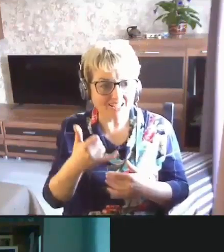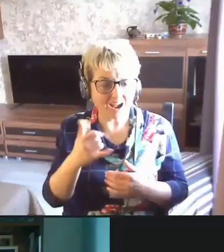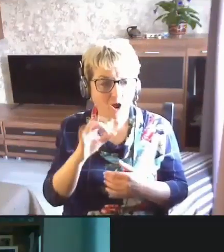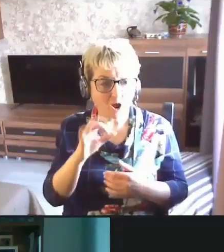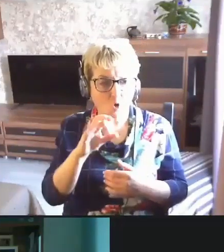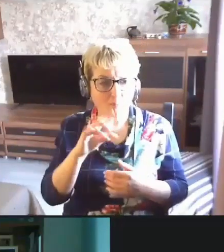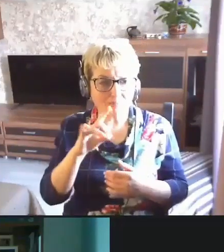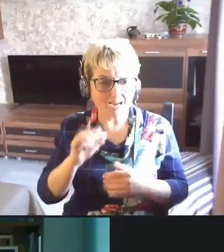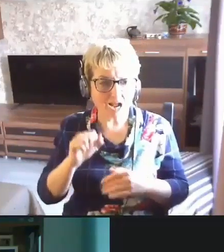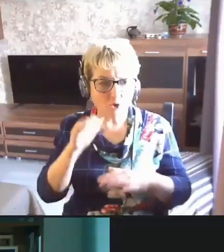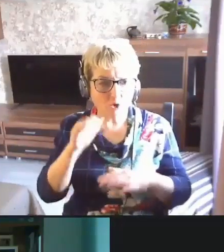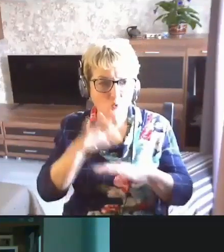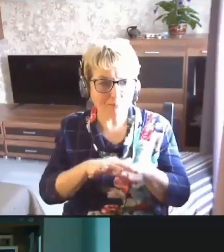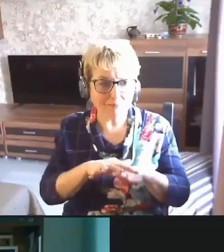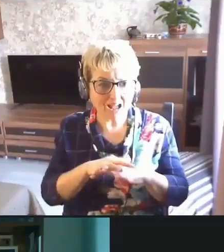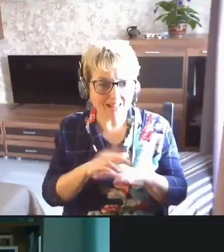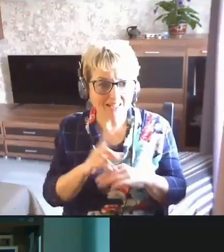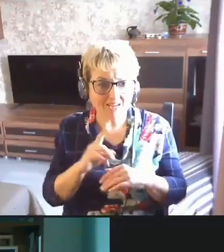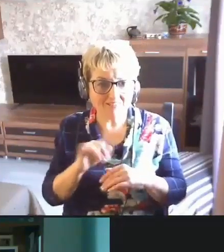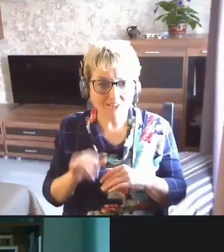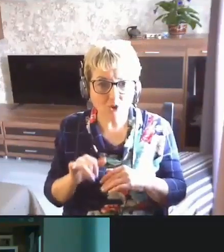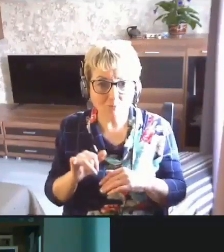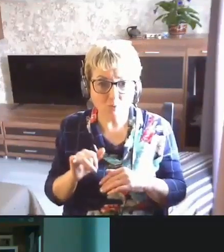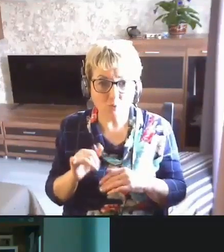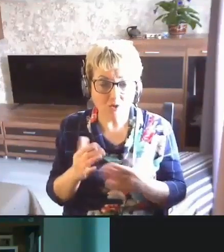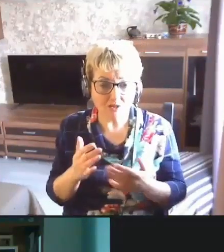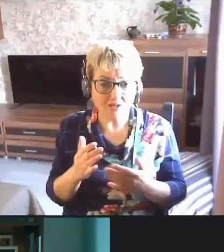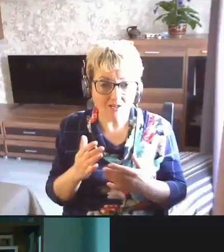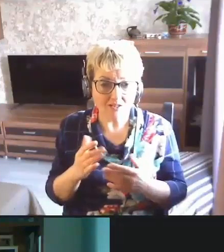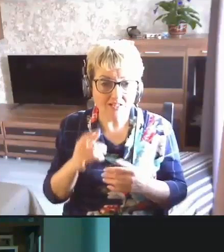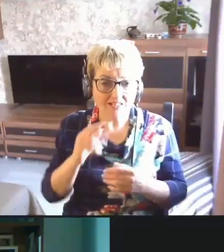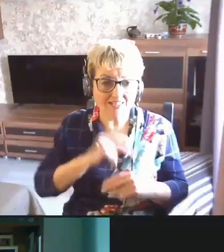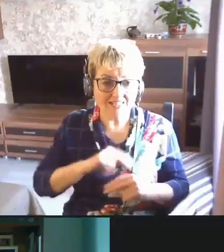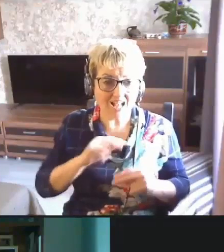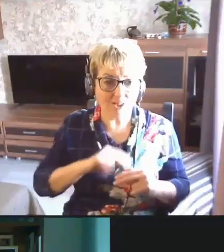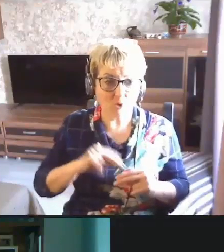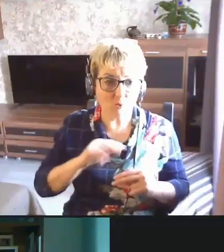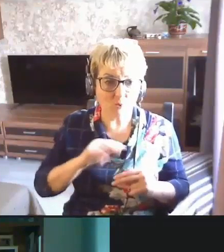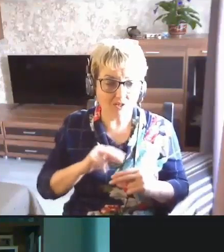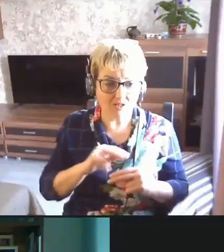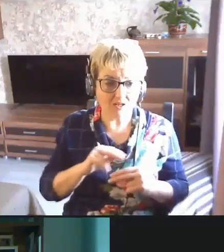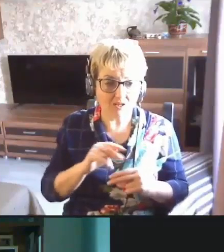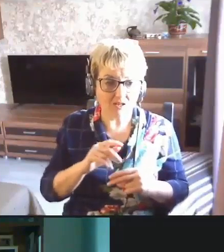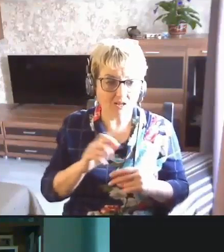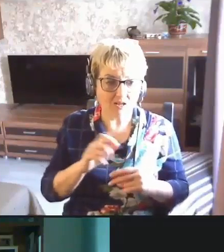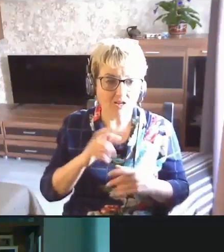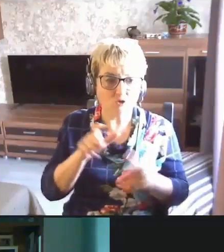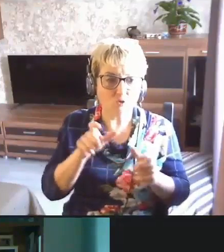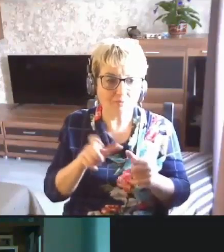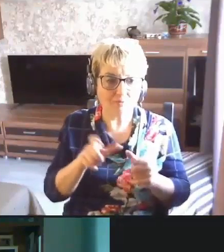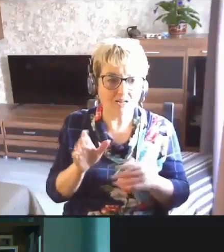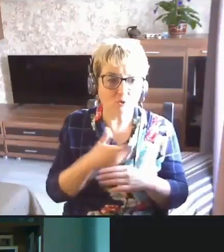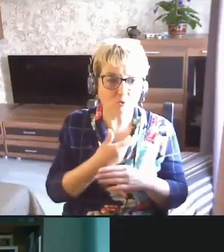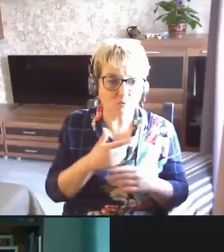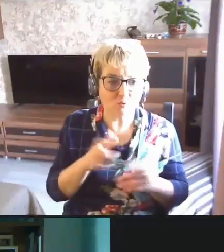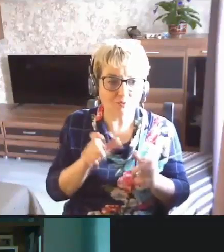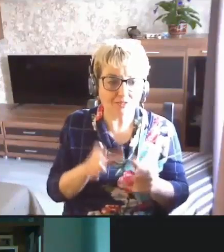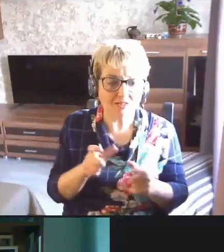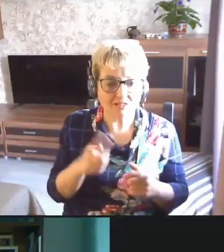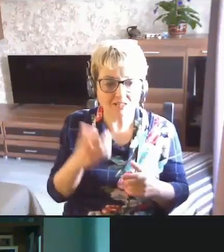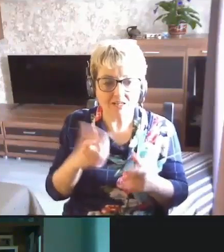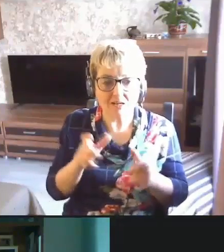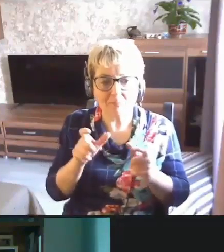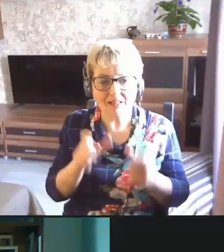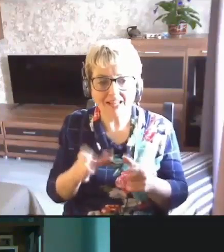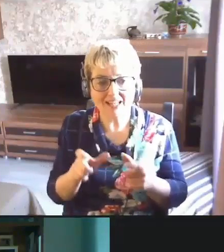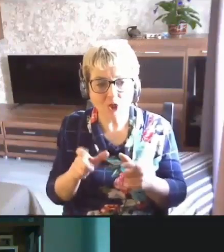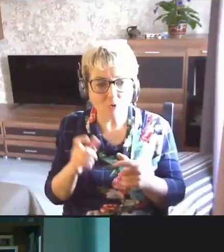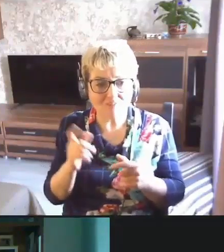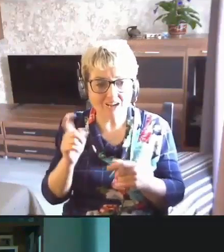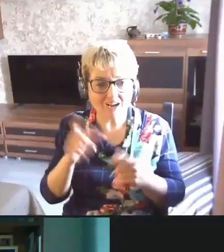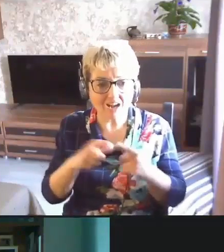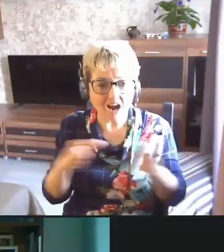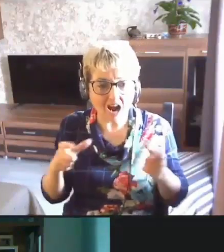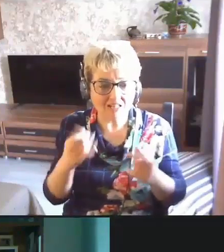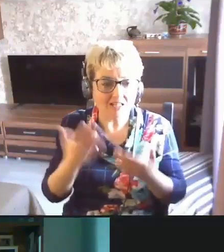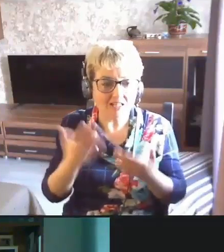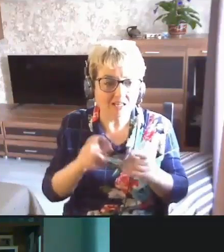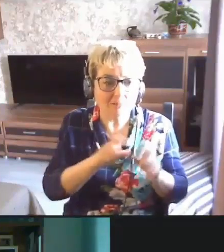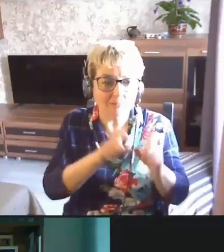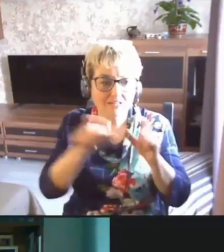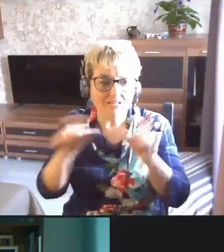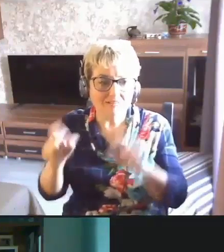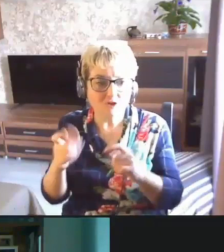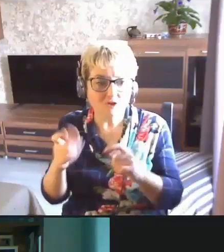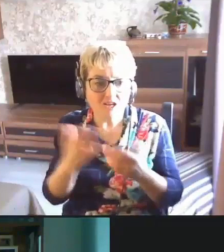оператору, банковскому сотруднику подбор блокировки карты, или блокировки карты, или